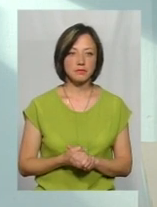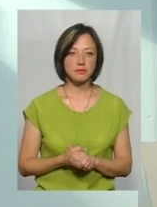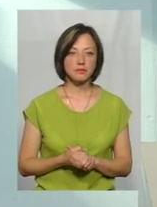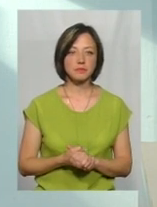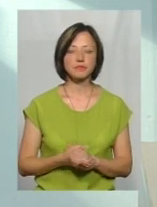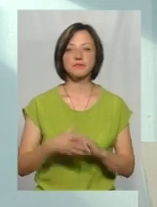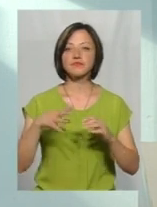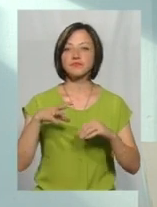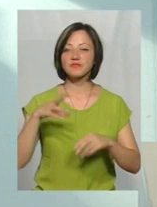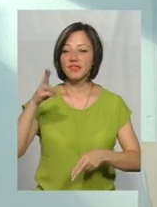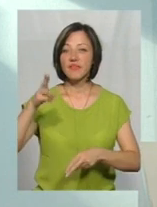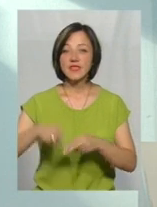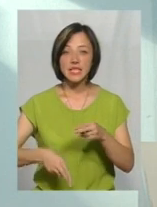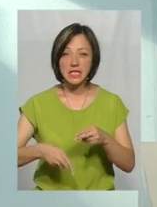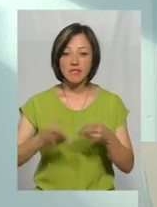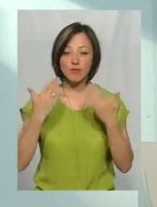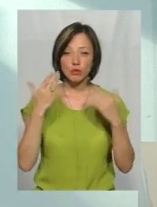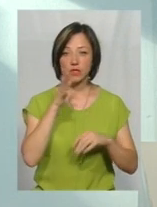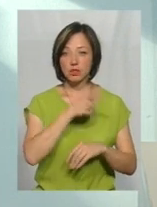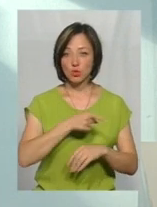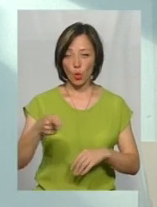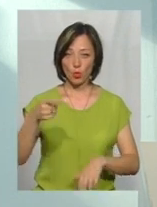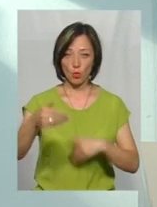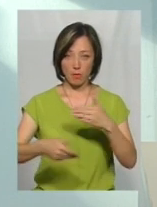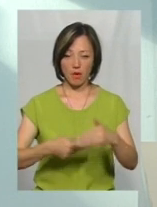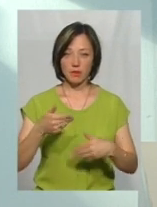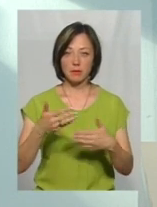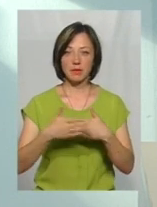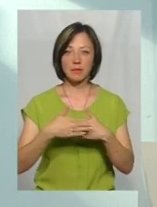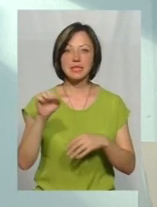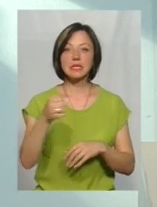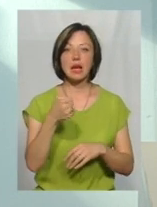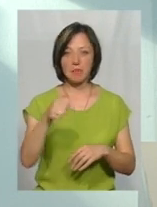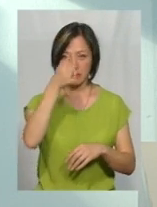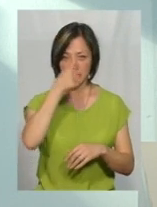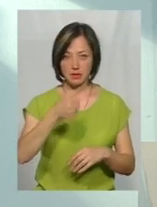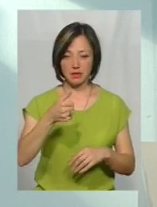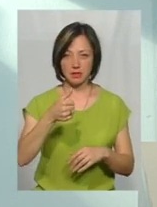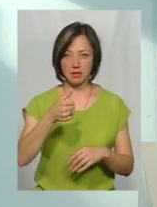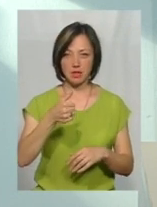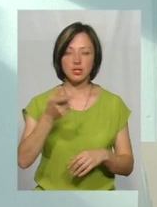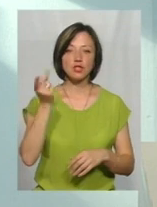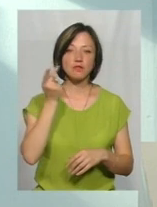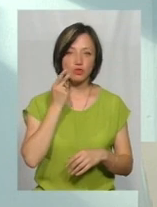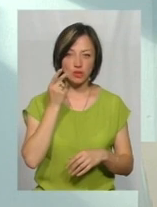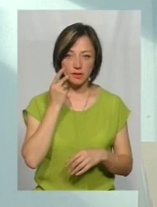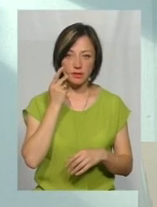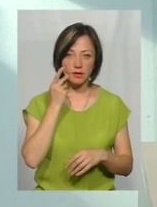В кінці купального сезону, наприклад, серпень місяць, завжди